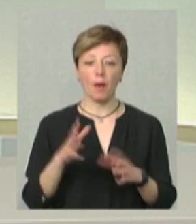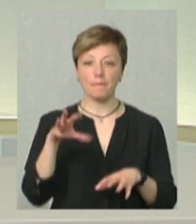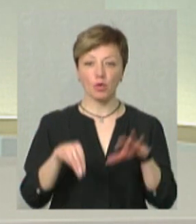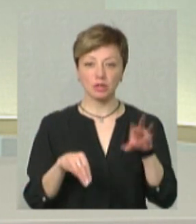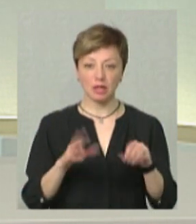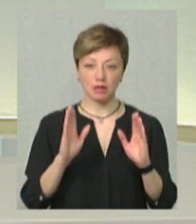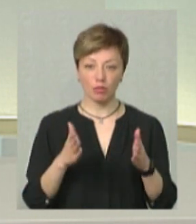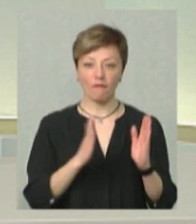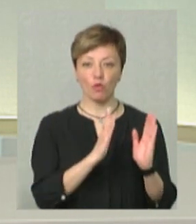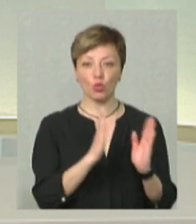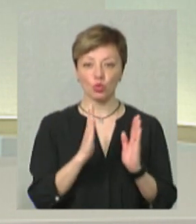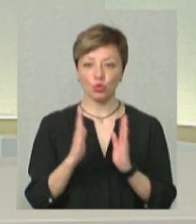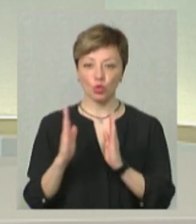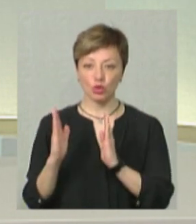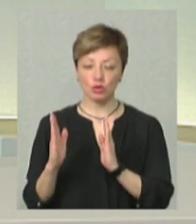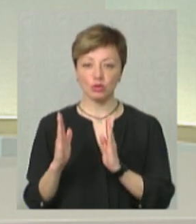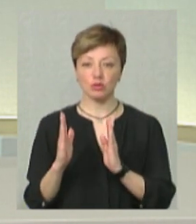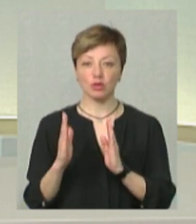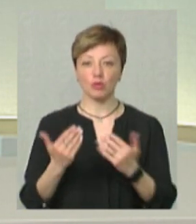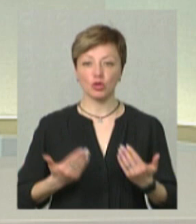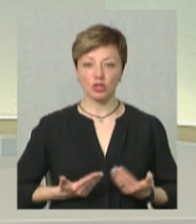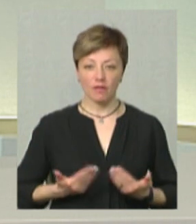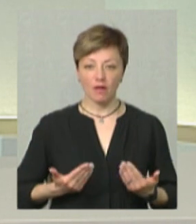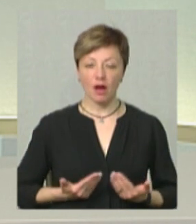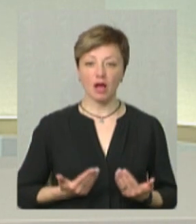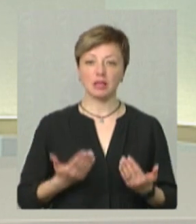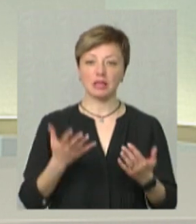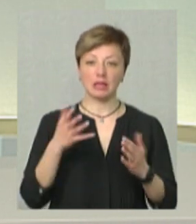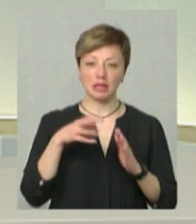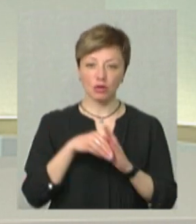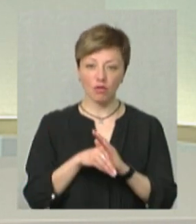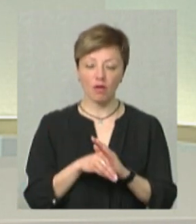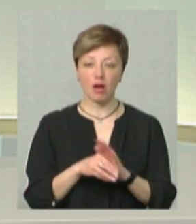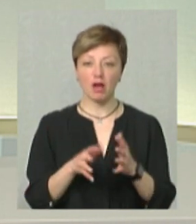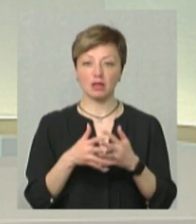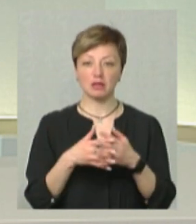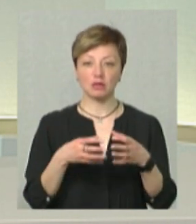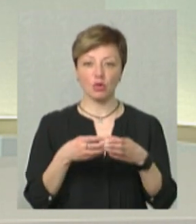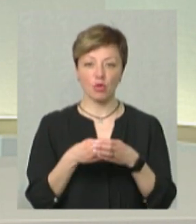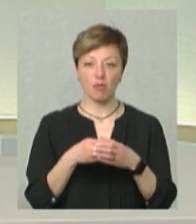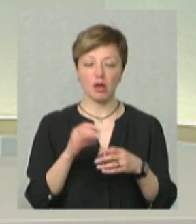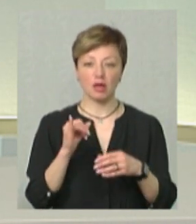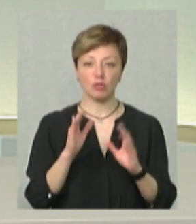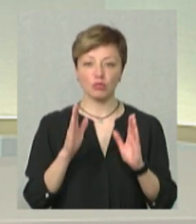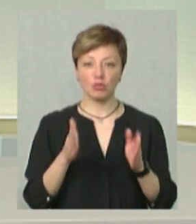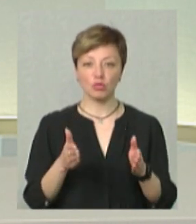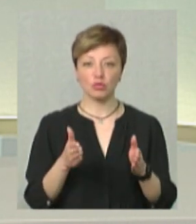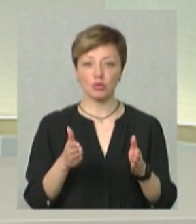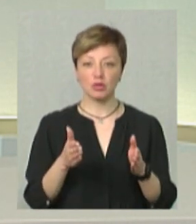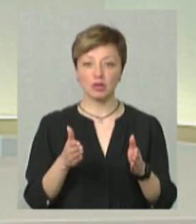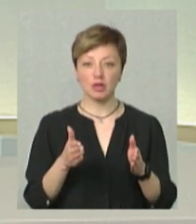у гуртожиток. Вони будуть там проживати, інтегруватися там до громади. І будуть нас там